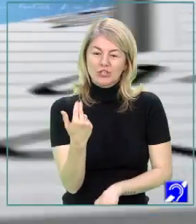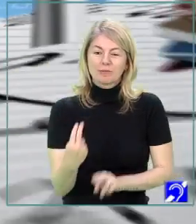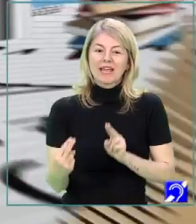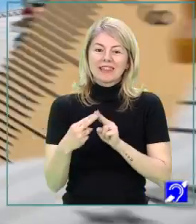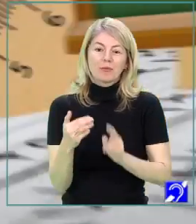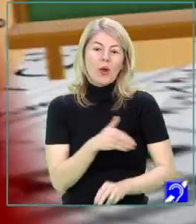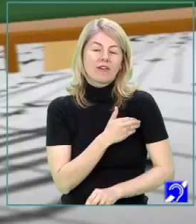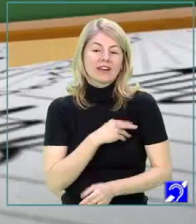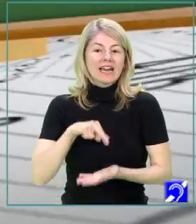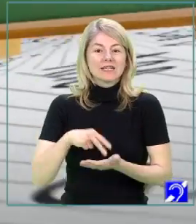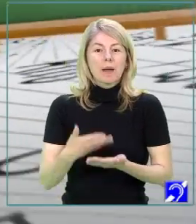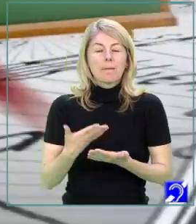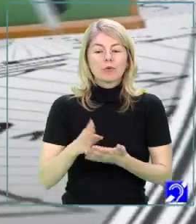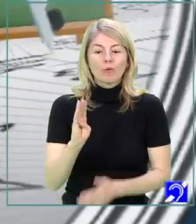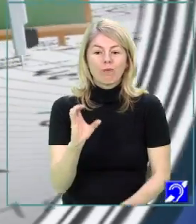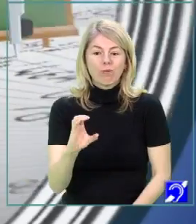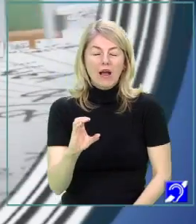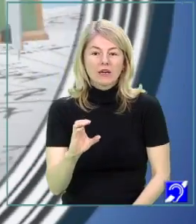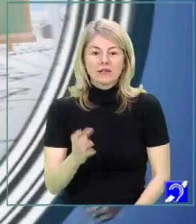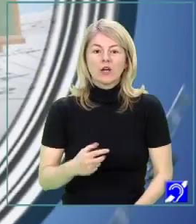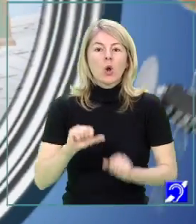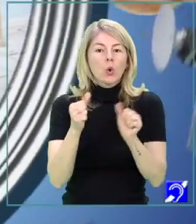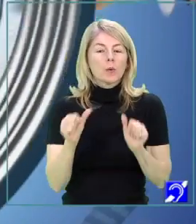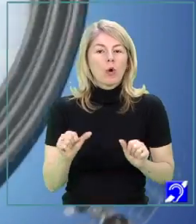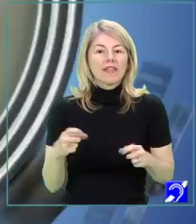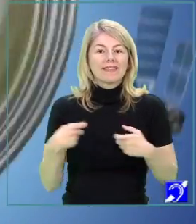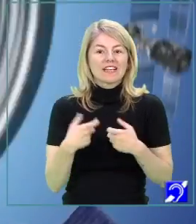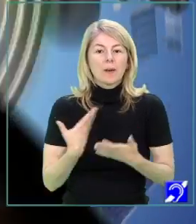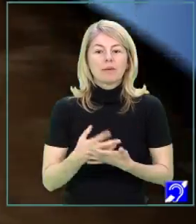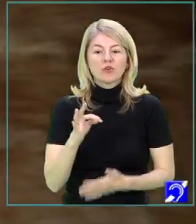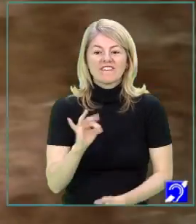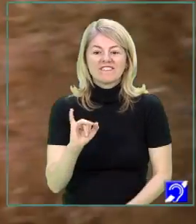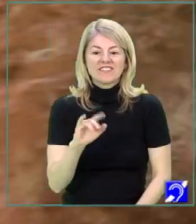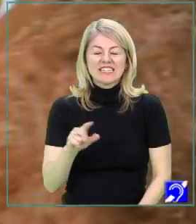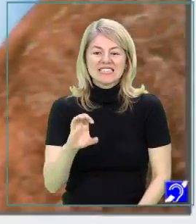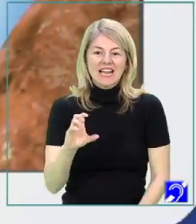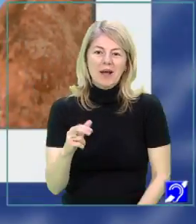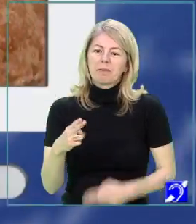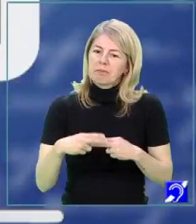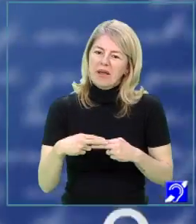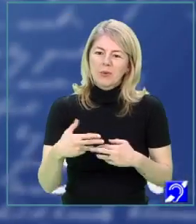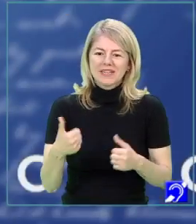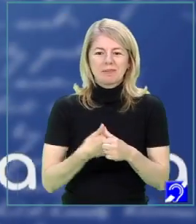întâlnim cu elevii care se pregătesc de bac, cu un model de subiect pentru fizică. Pe curând, prieteni!